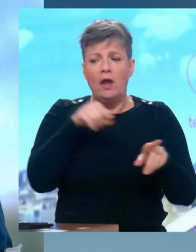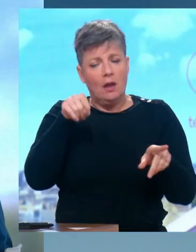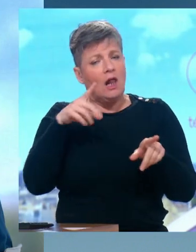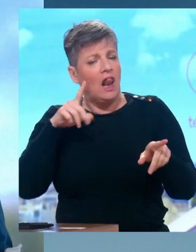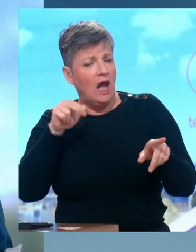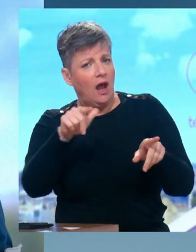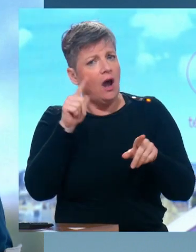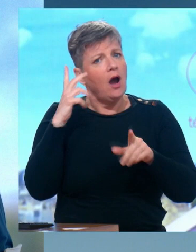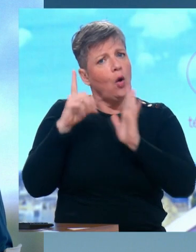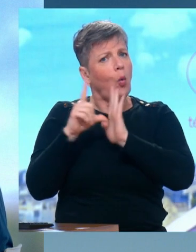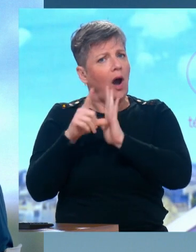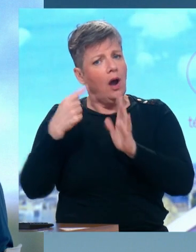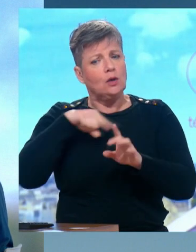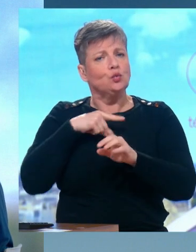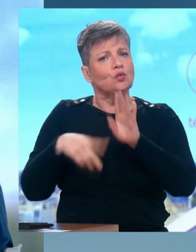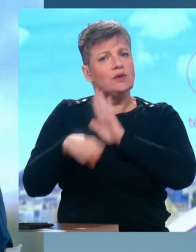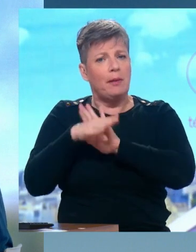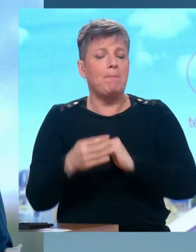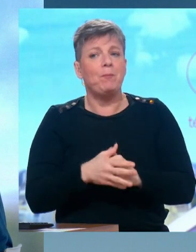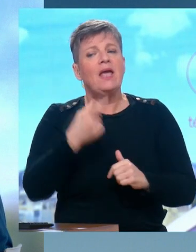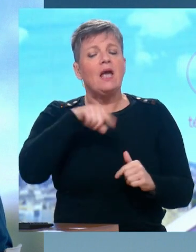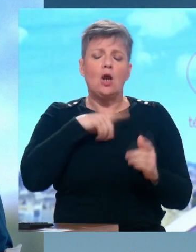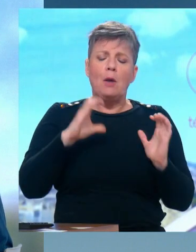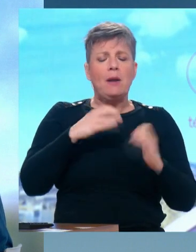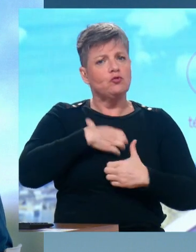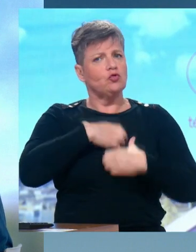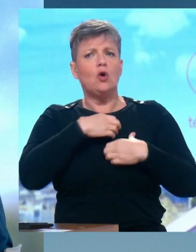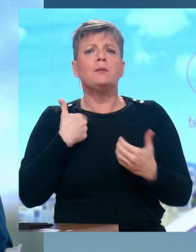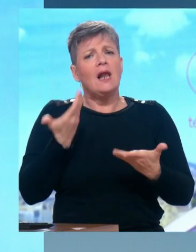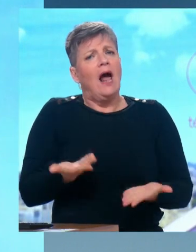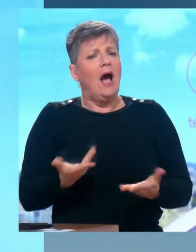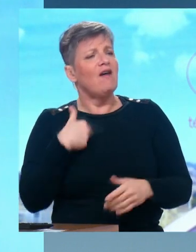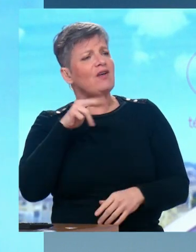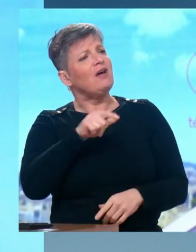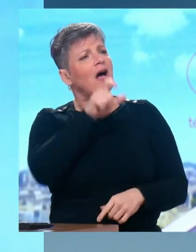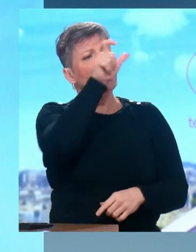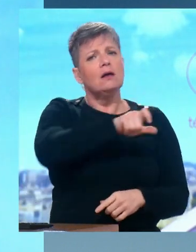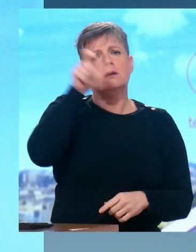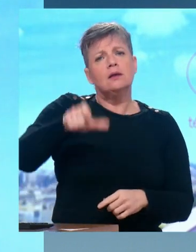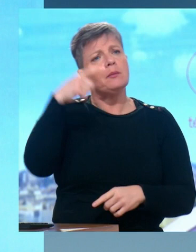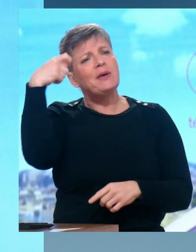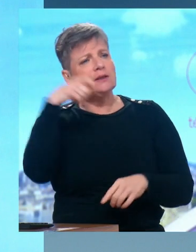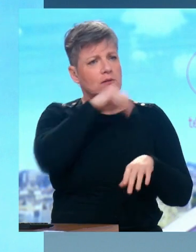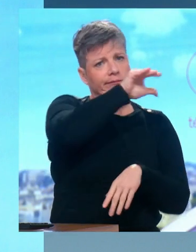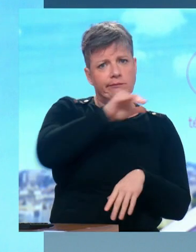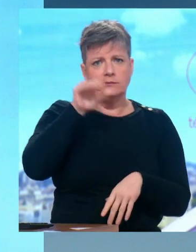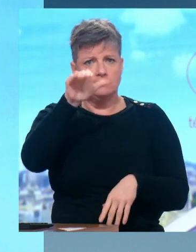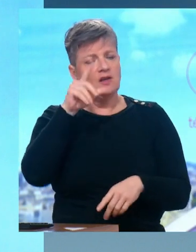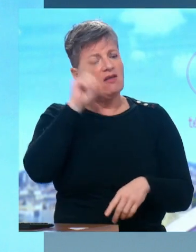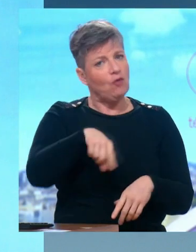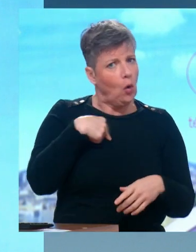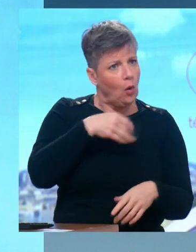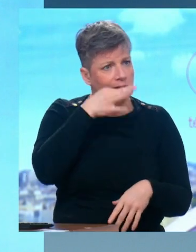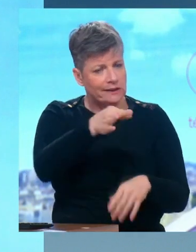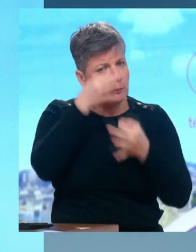Et je vais d'ailleurs moi-même interpeller Mme Braun-Pivet et M. Larcher aujourd'hui. Il faut qu'ils précisent le contour de leur